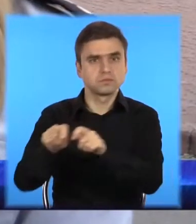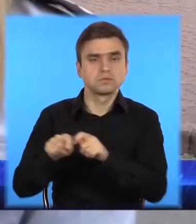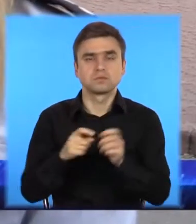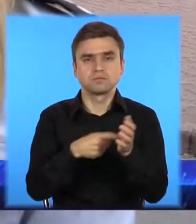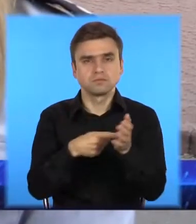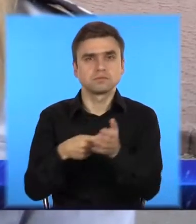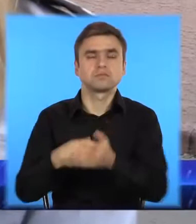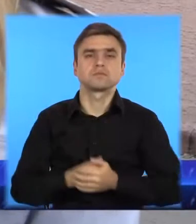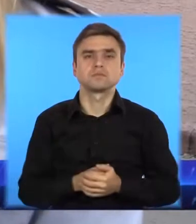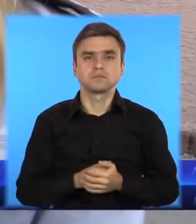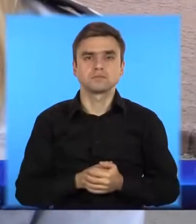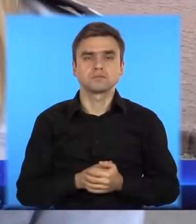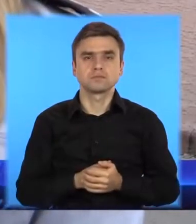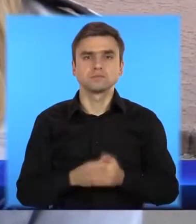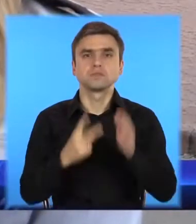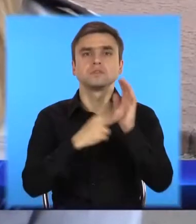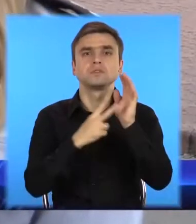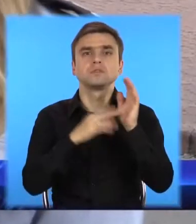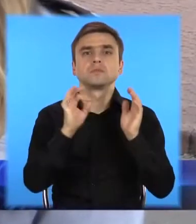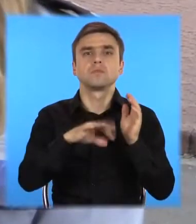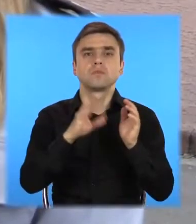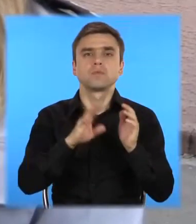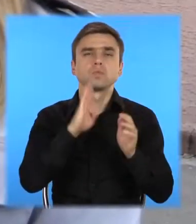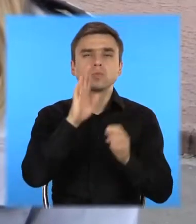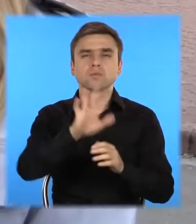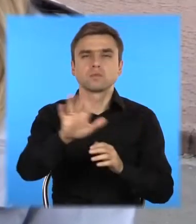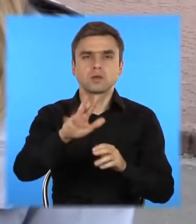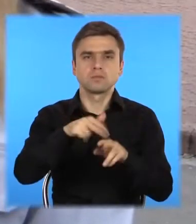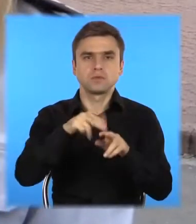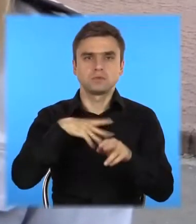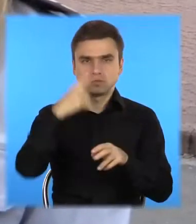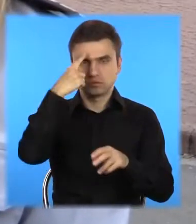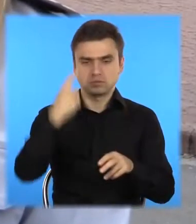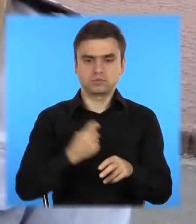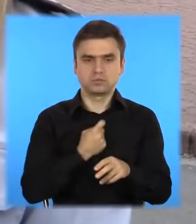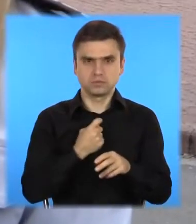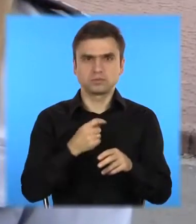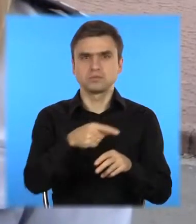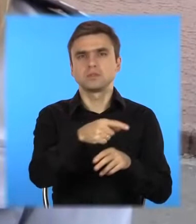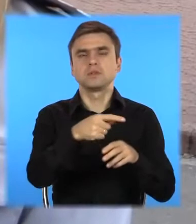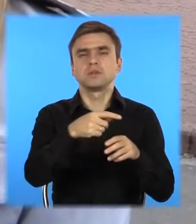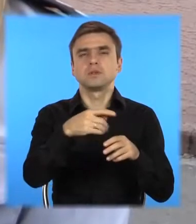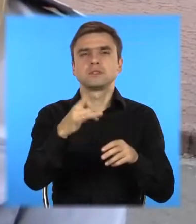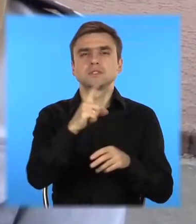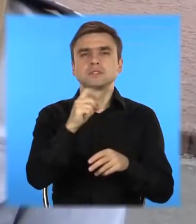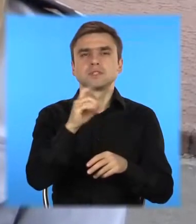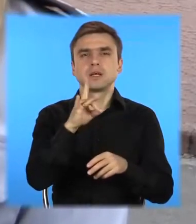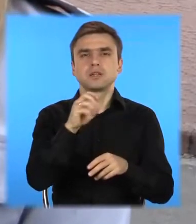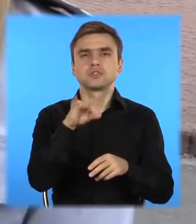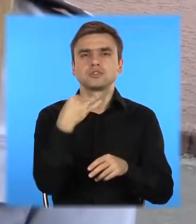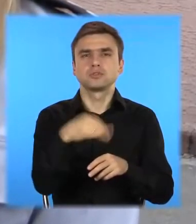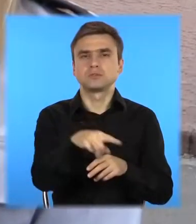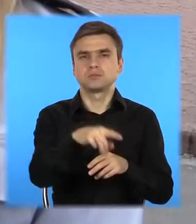ранку до чергової частини Покровського відділення поліції надійшло повідомлення про те, що на мікрорайоні Зарічний 7-го поверху вистрибнув